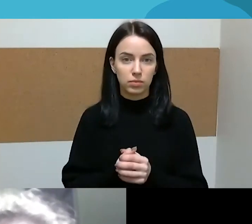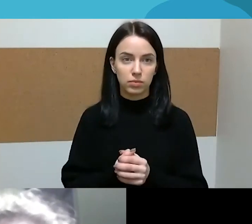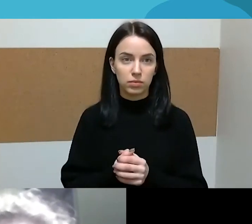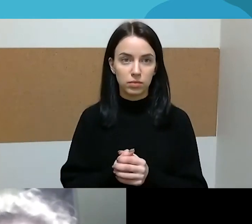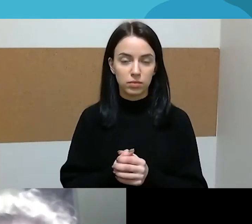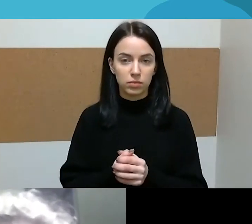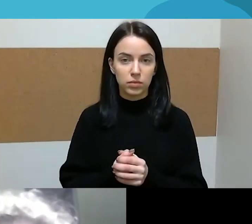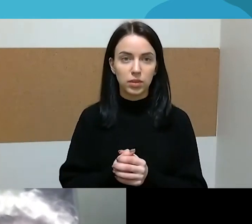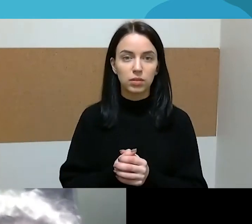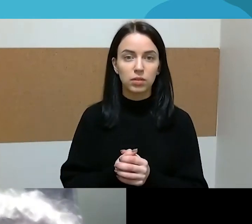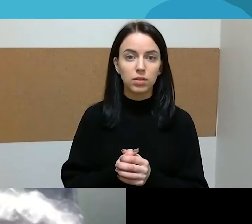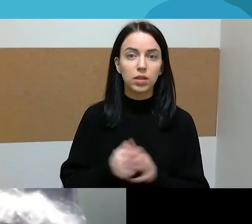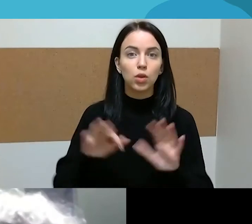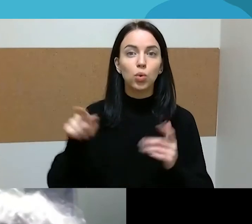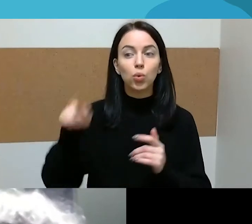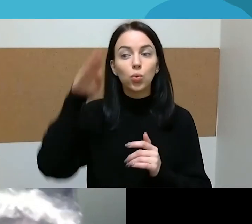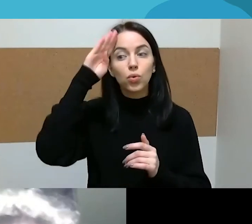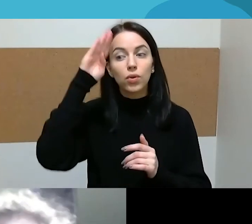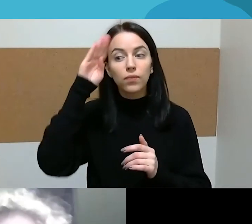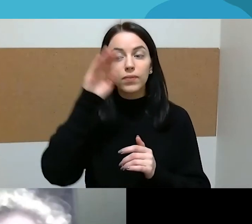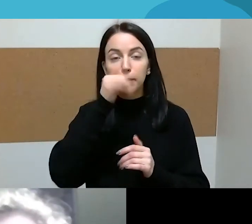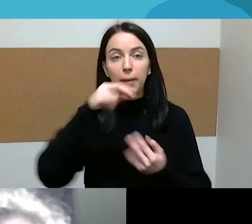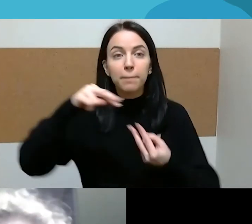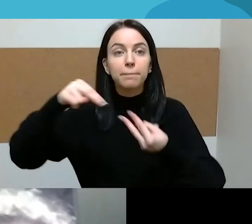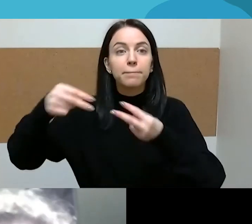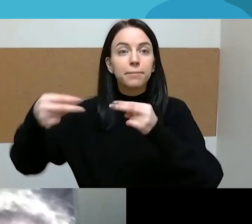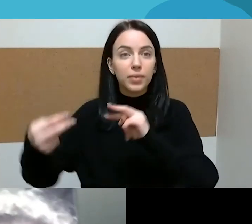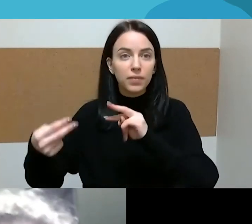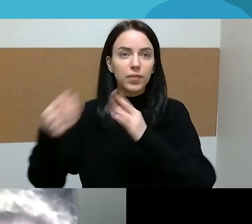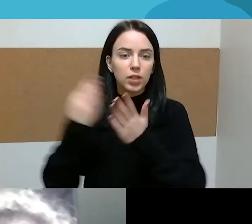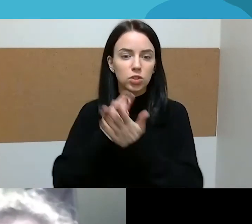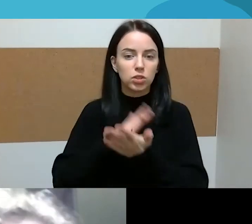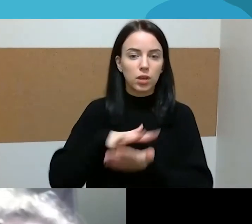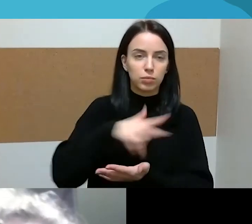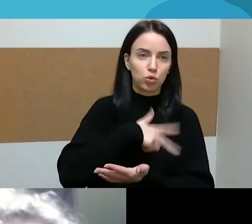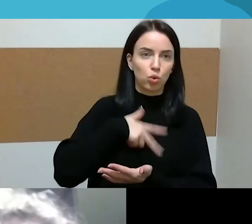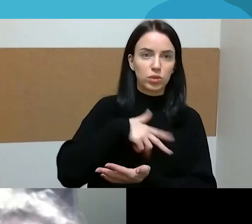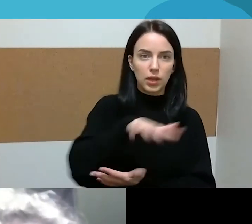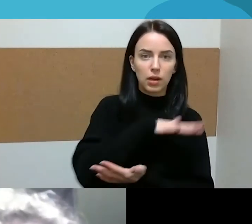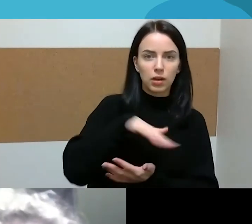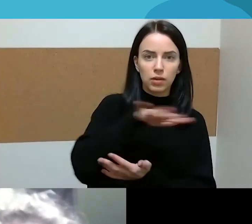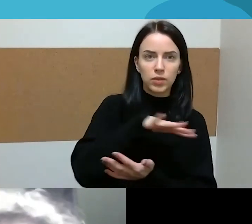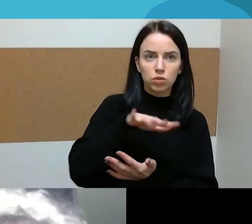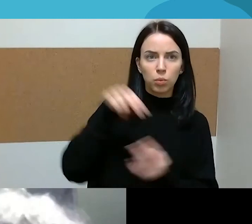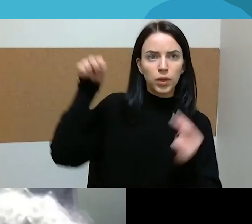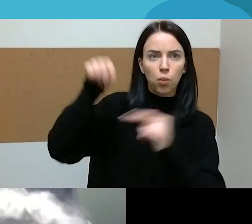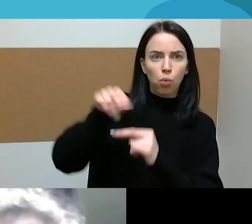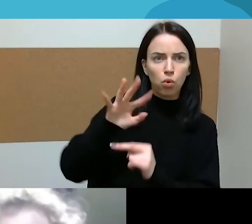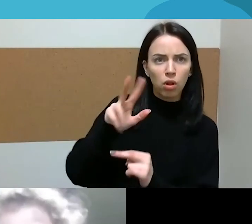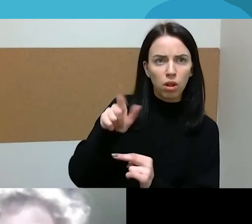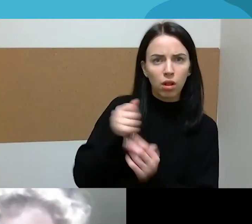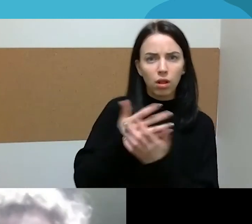jeigu jie mėgina iš to išėjti, jie vis tiek susiduria su nemažu tokiu socialiniu spaudimu. Ir tam, kad ta socialinis spaudimas būtų, jis nebūtų,